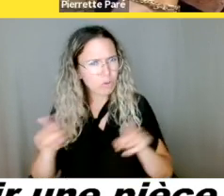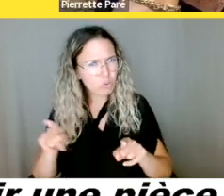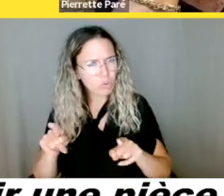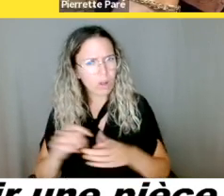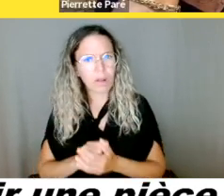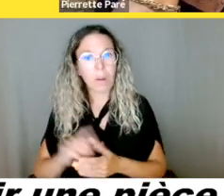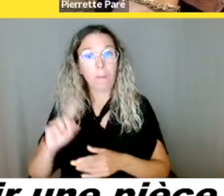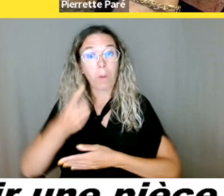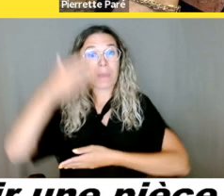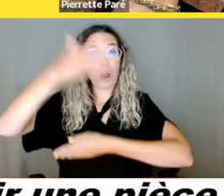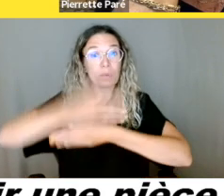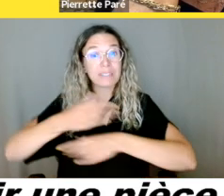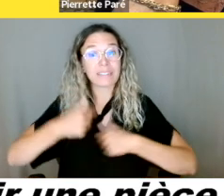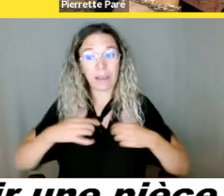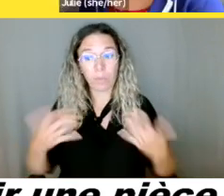Donc,